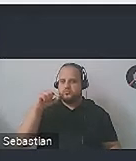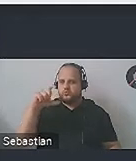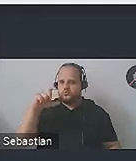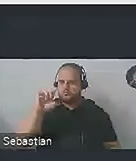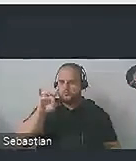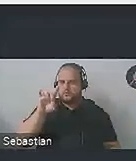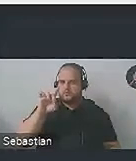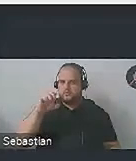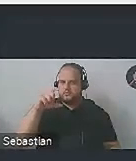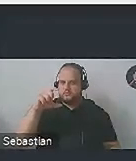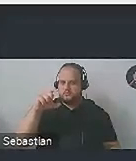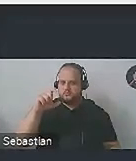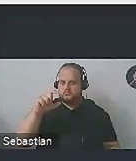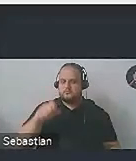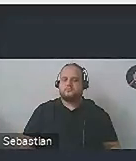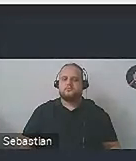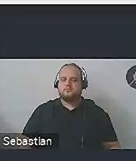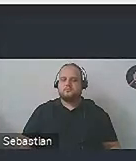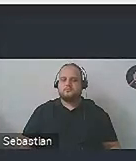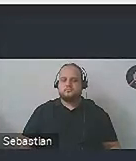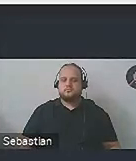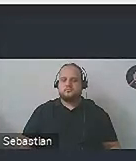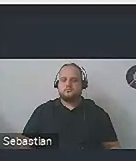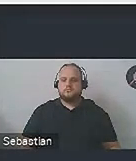coś w rodzaju mniejszości językowej.